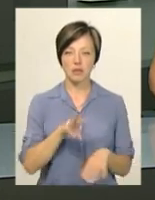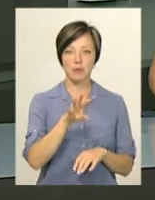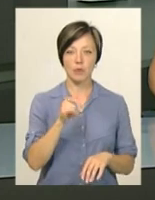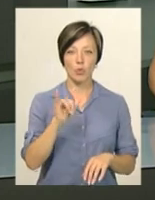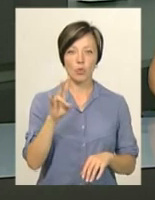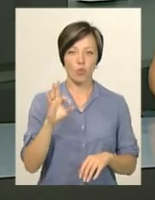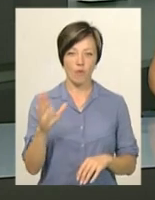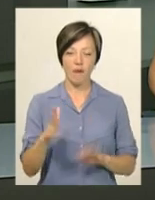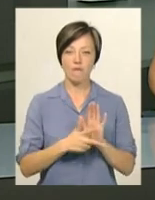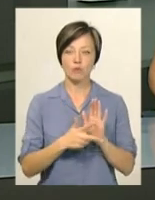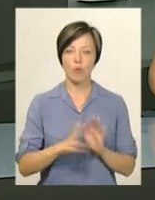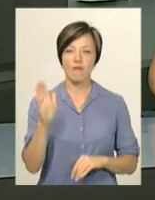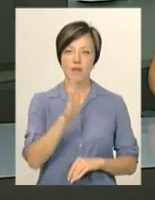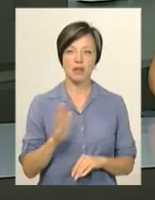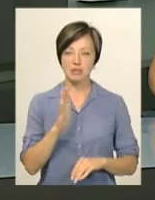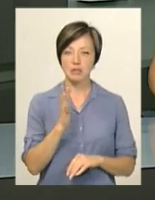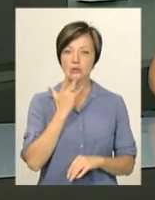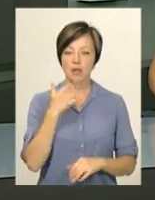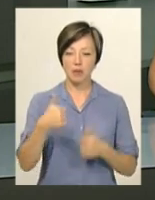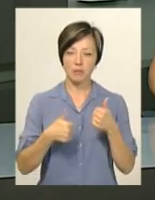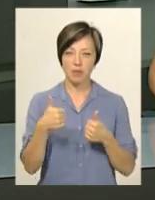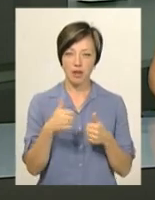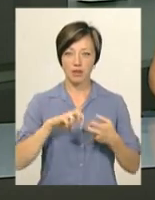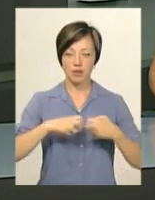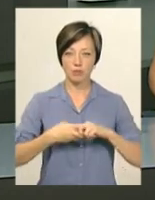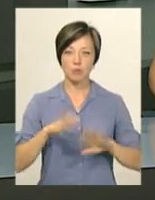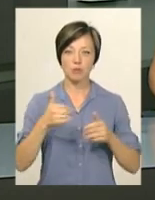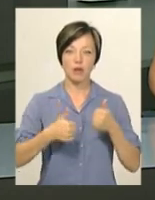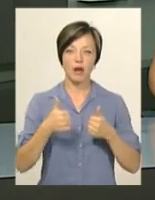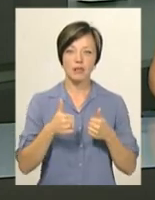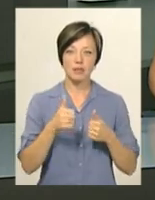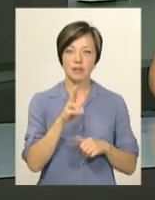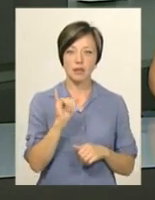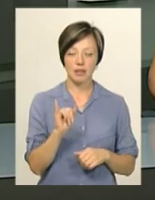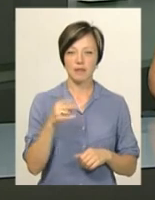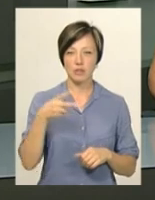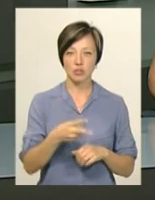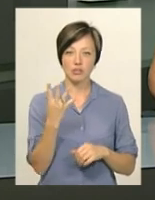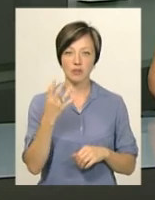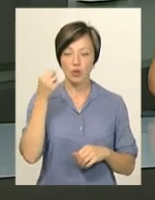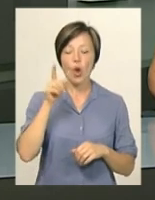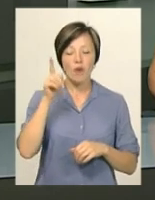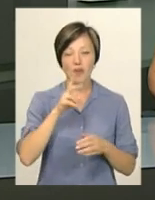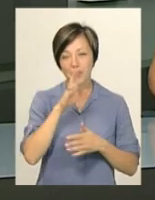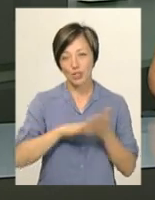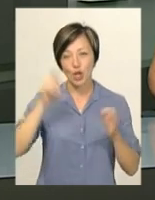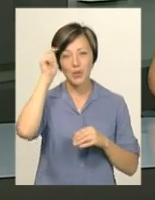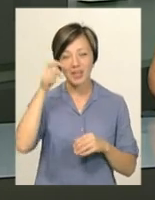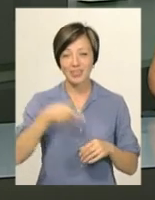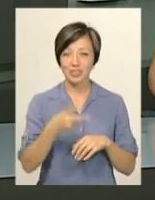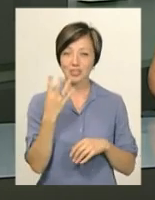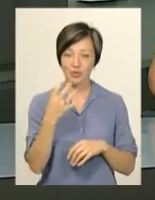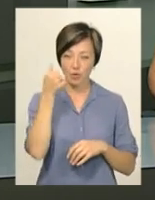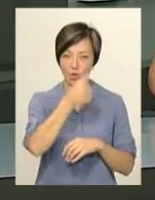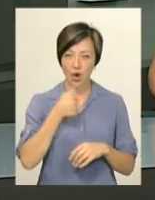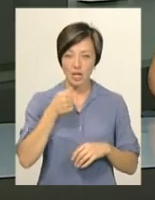Мігунов. 8 вересня за національну першість в Івано-Франківську позмагаються інаки 2004 року народження. За місяць за медалі